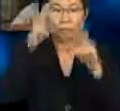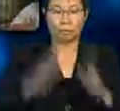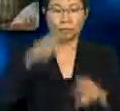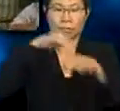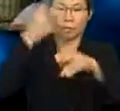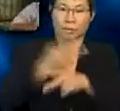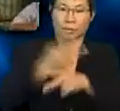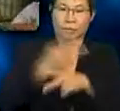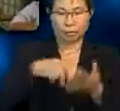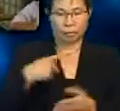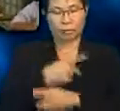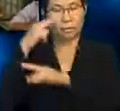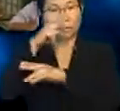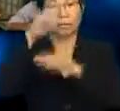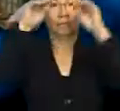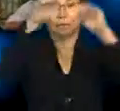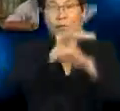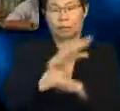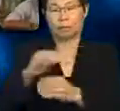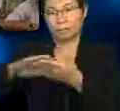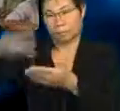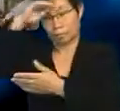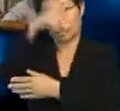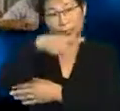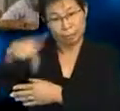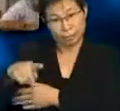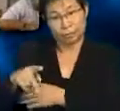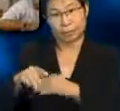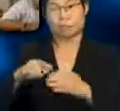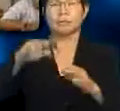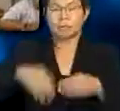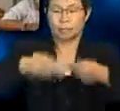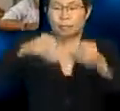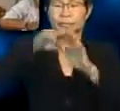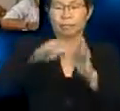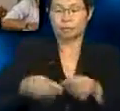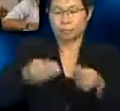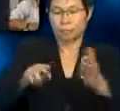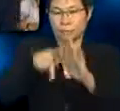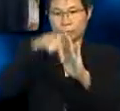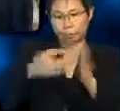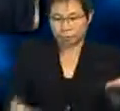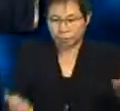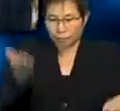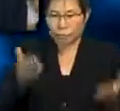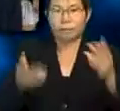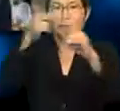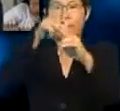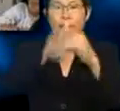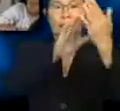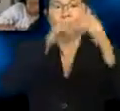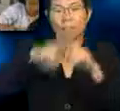menyaksikan satu lagi pengajaran dan pembelajaran yang memberikan pertimbangan terhadap pelbagai kecerdasan.